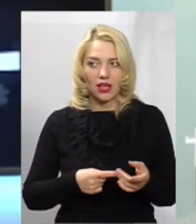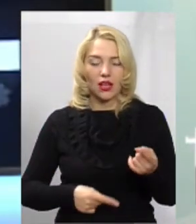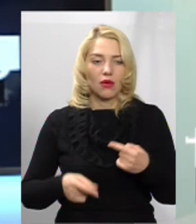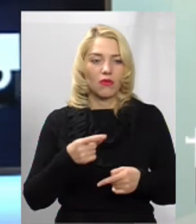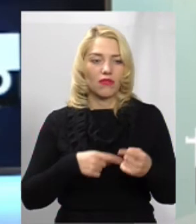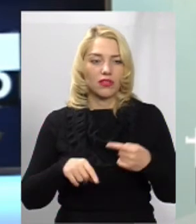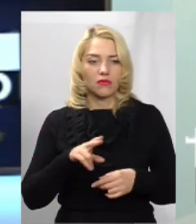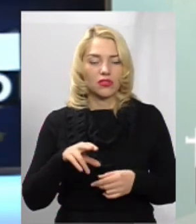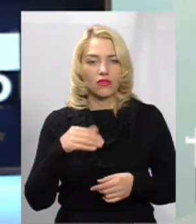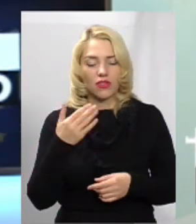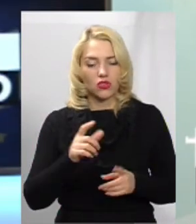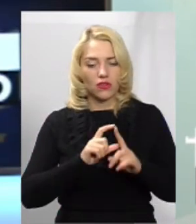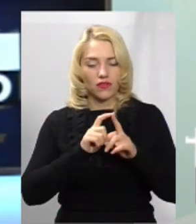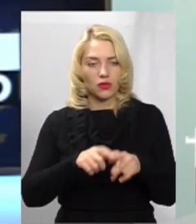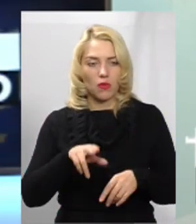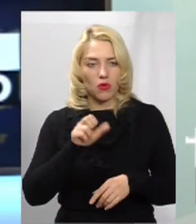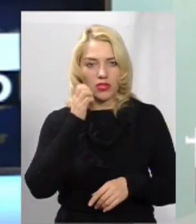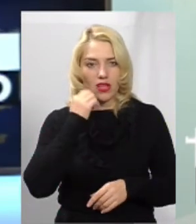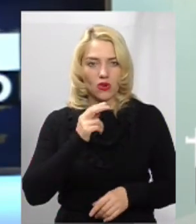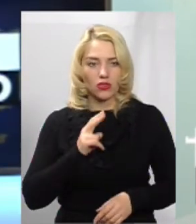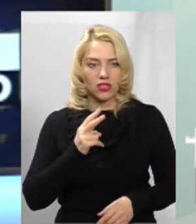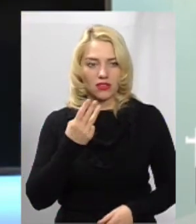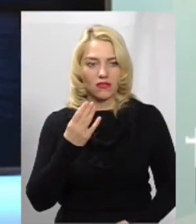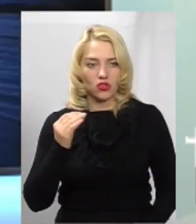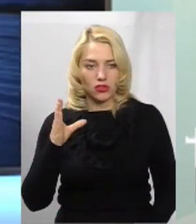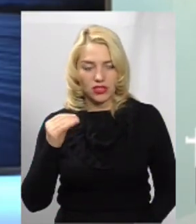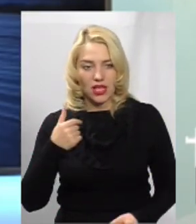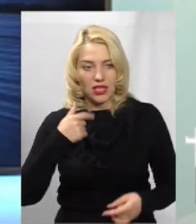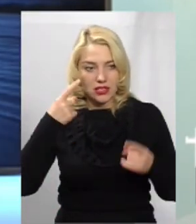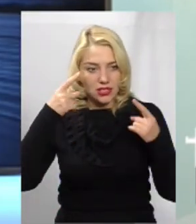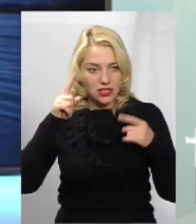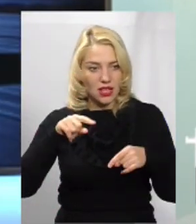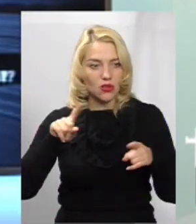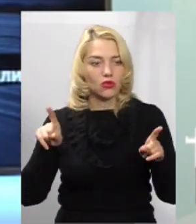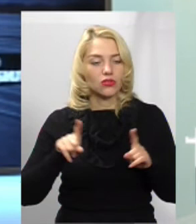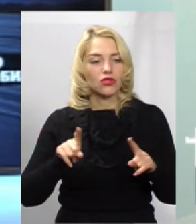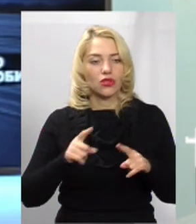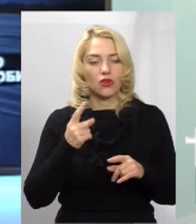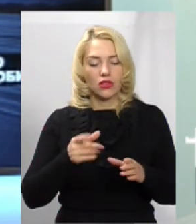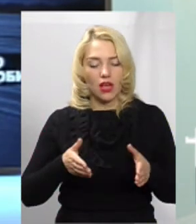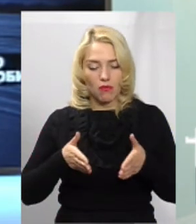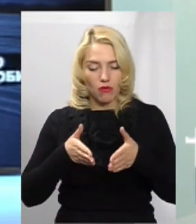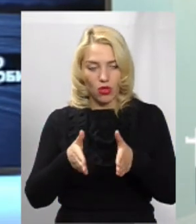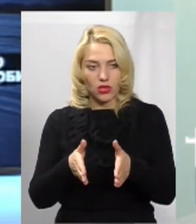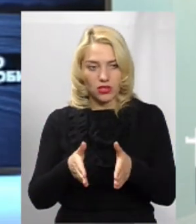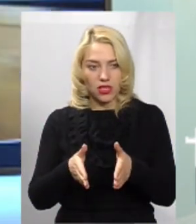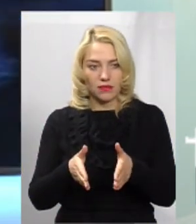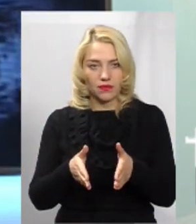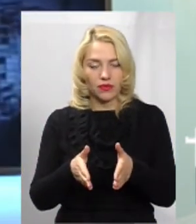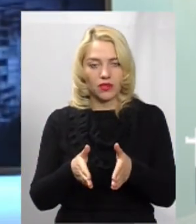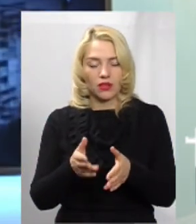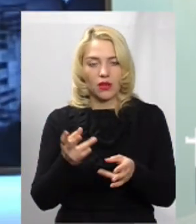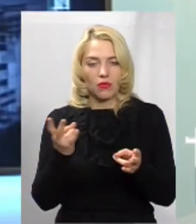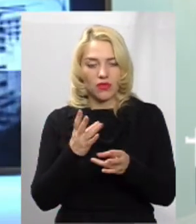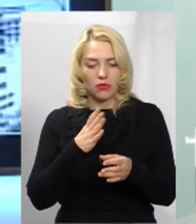вашої відповіді по Старикостиндзькому шосе, що так, я знаю, що одна полоса, одна смуга руху